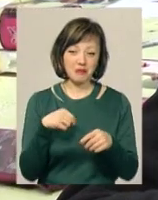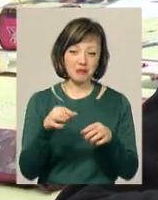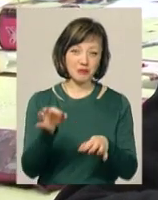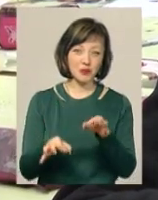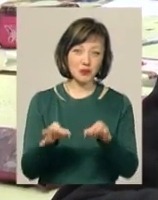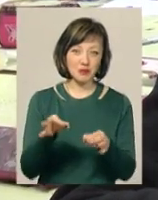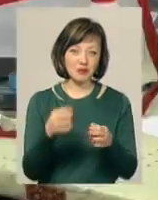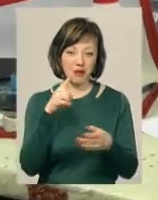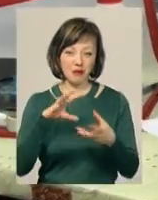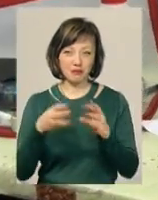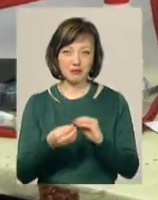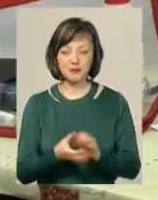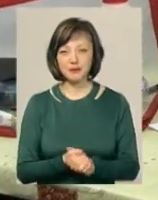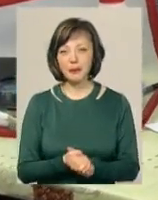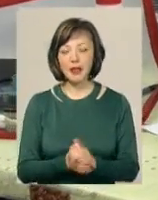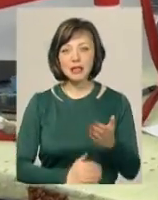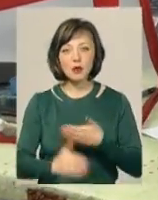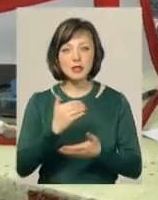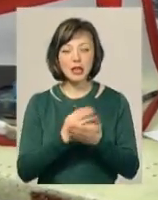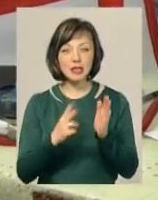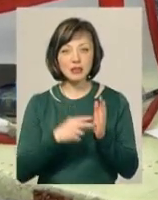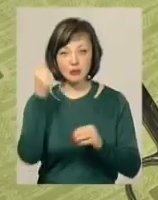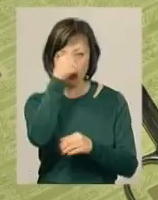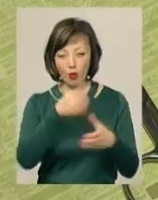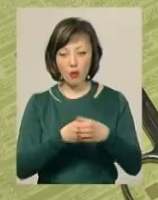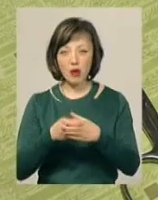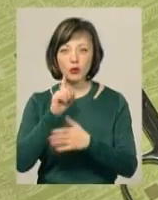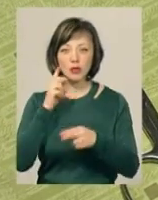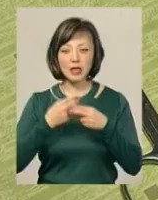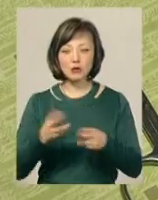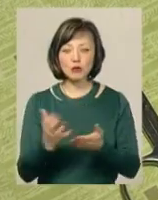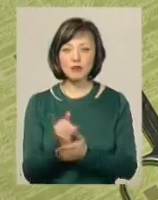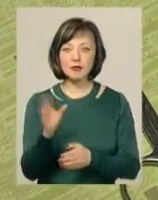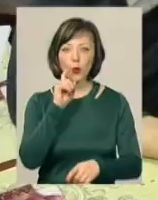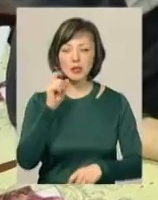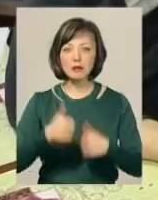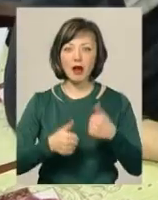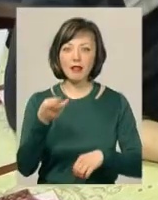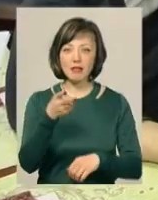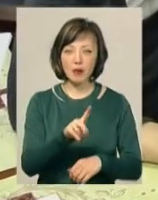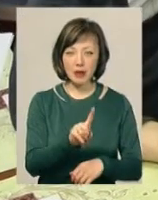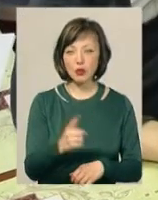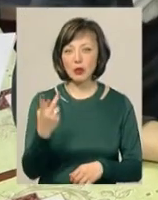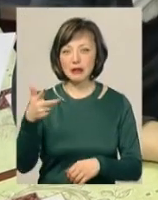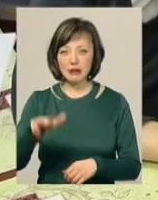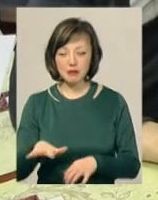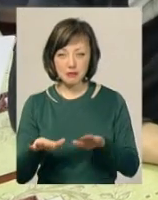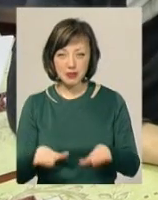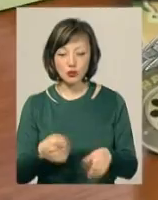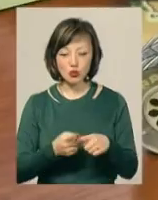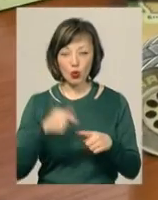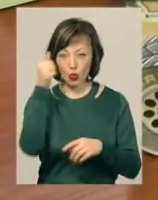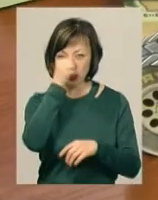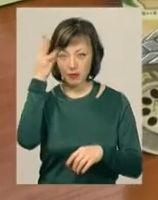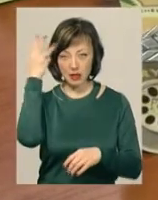бал і додаєш частину. За останніх сім років команди юних техніків краю здобули на всеукраїнських змаганнях два перших і одна третє місце. Цьогоріч